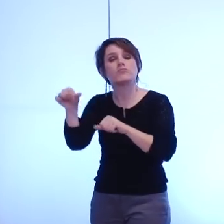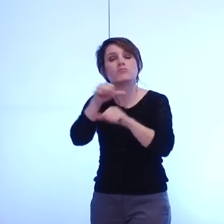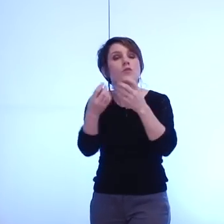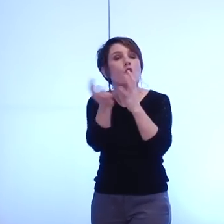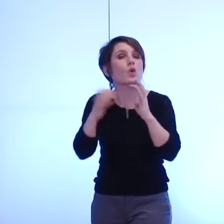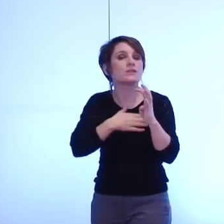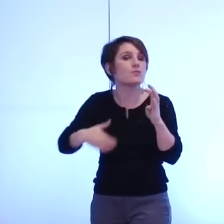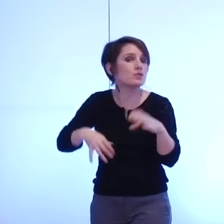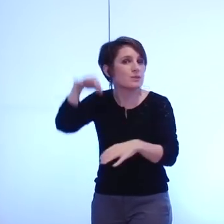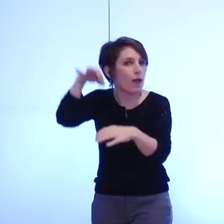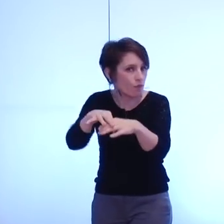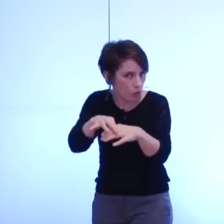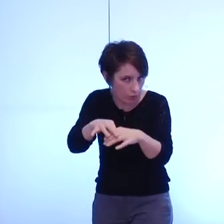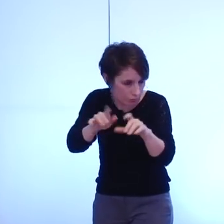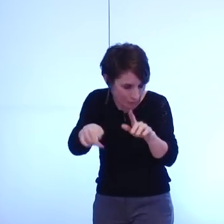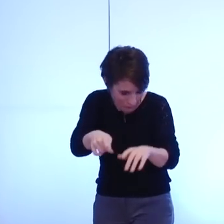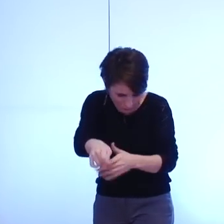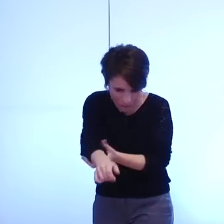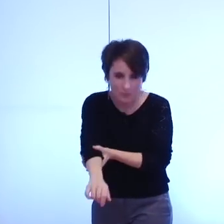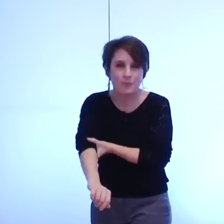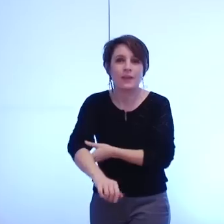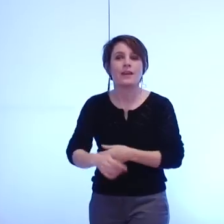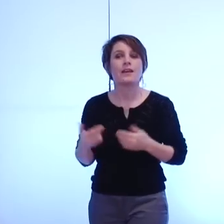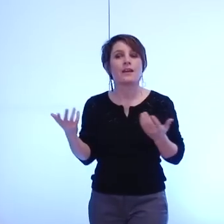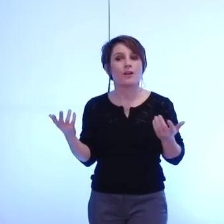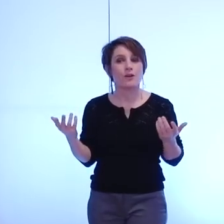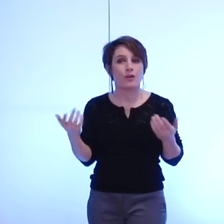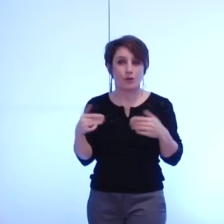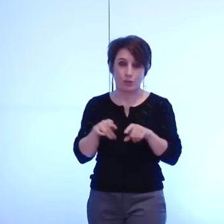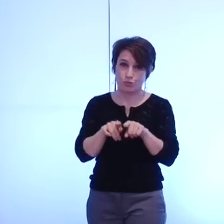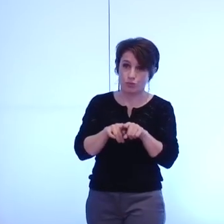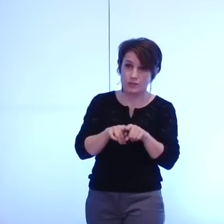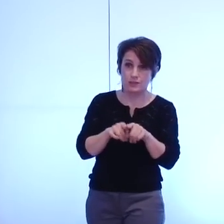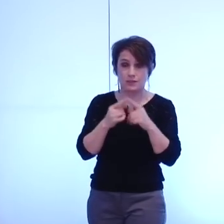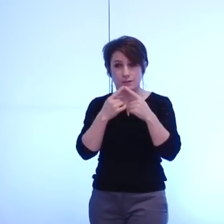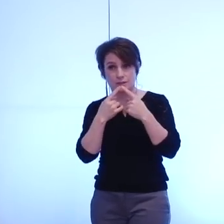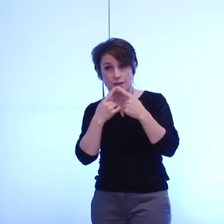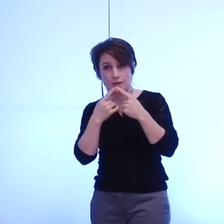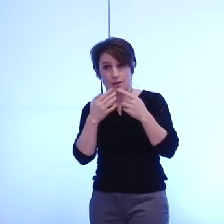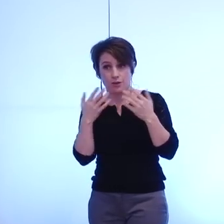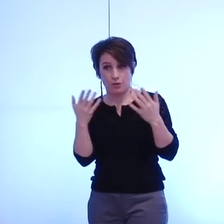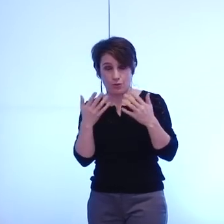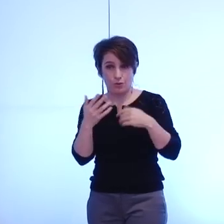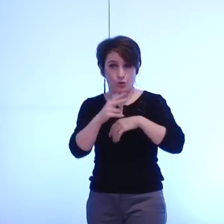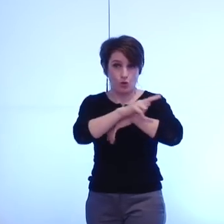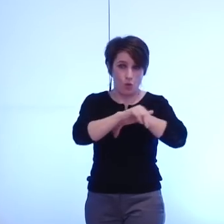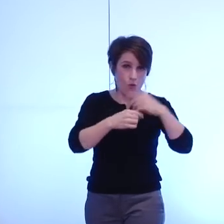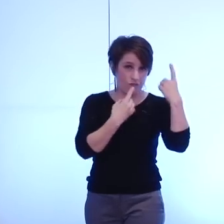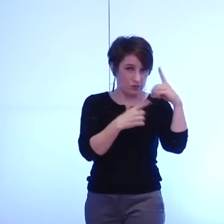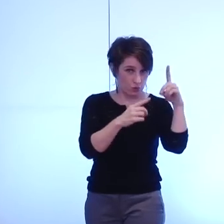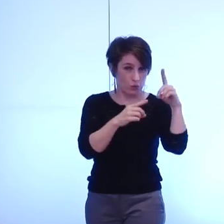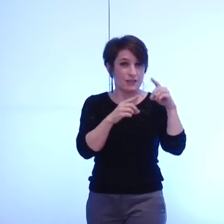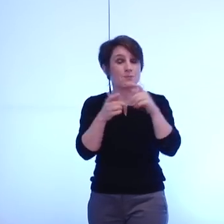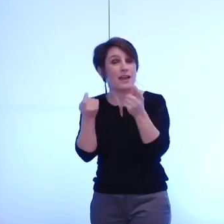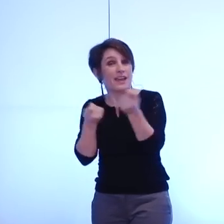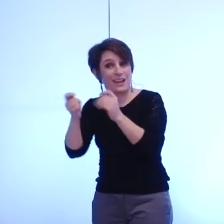explicité si ça vous crée un doute et la différenciation de l'organisation entre l'office du tourisme et la régie puisque vous savez qu'actuellement